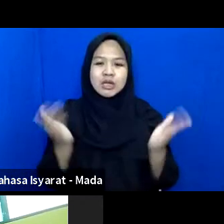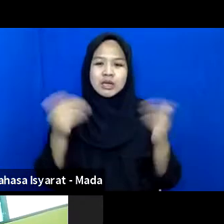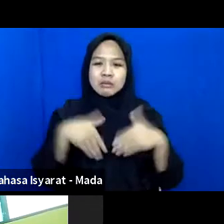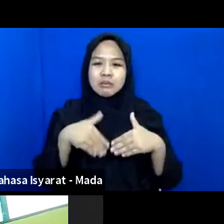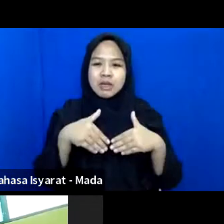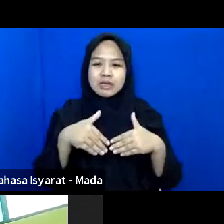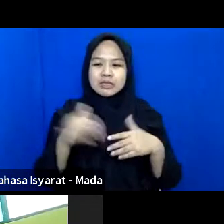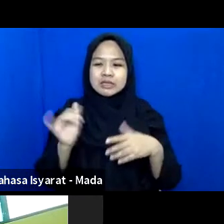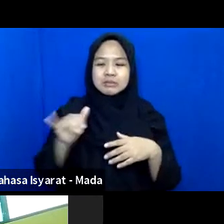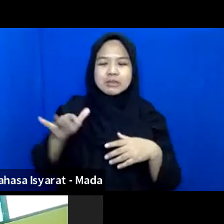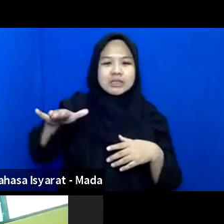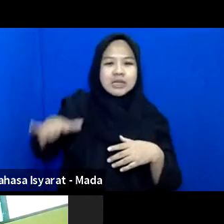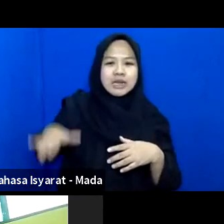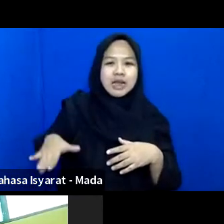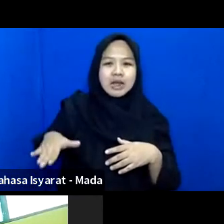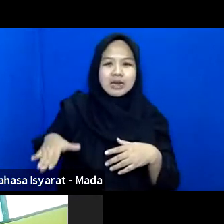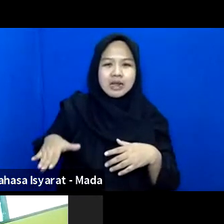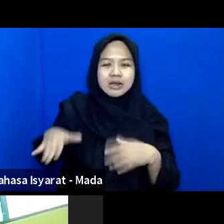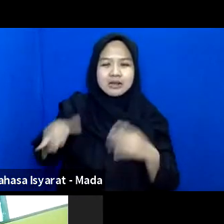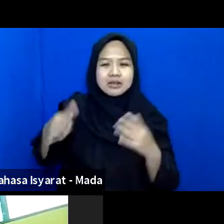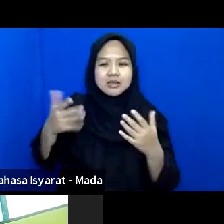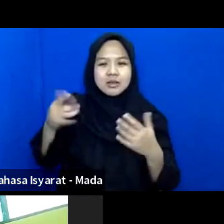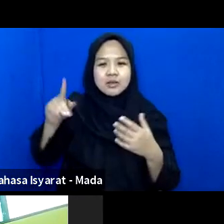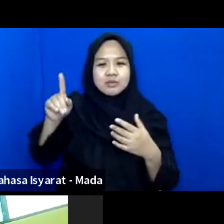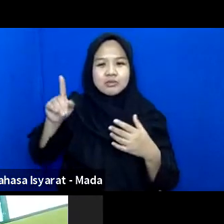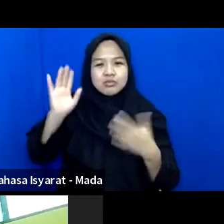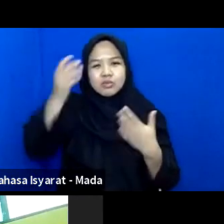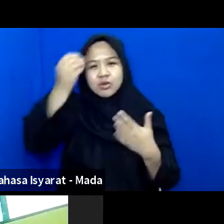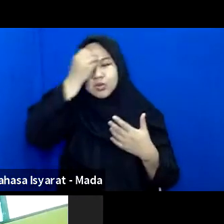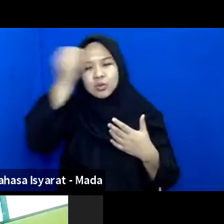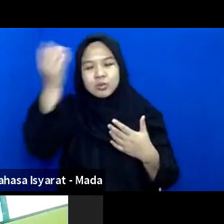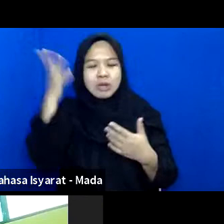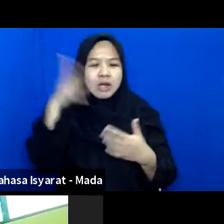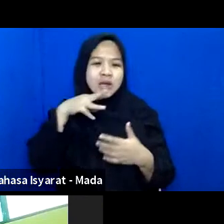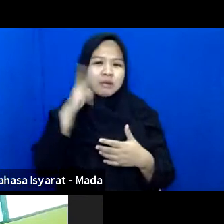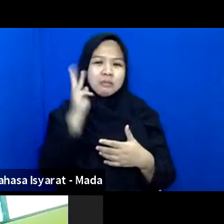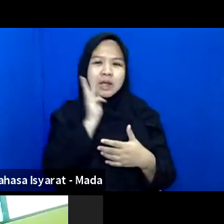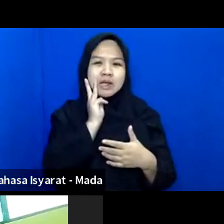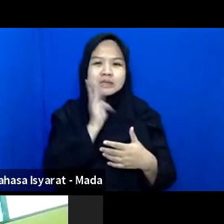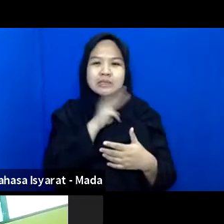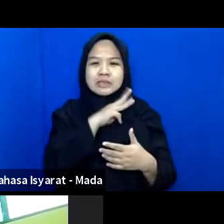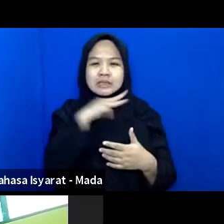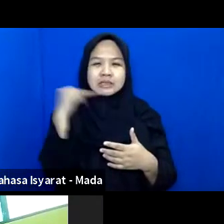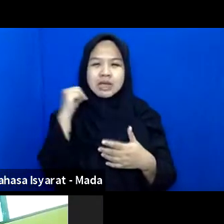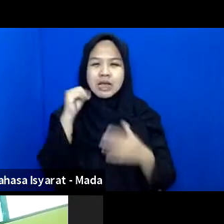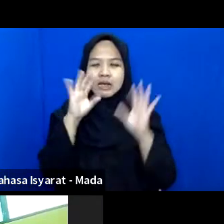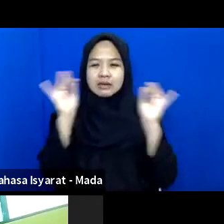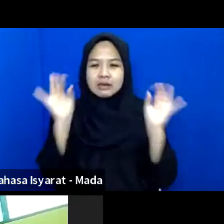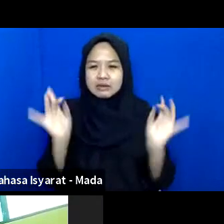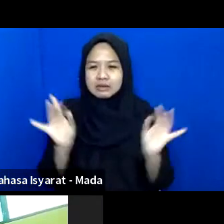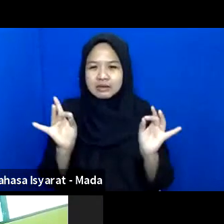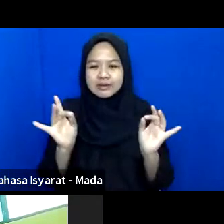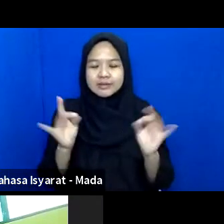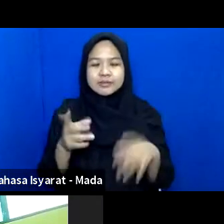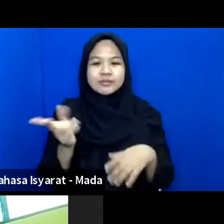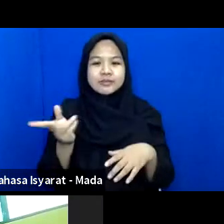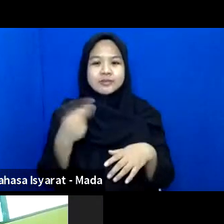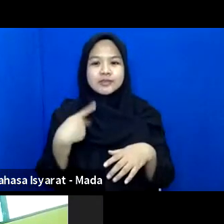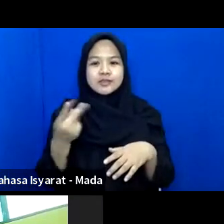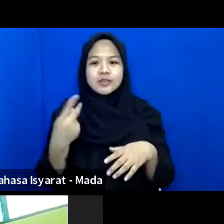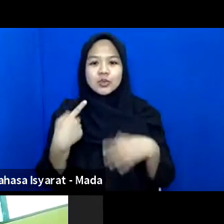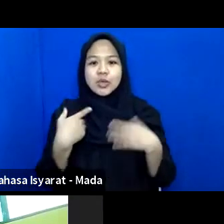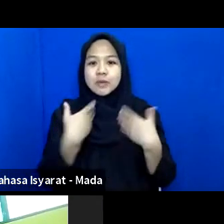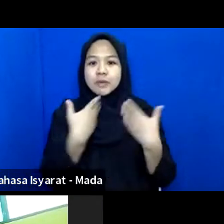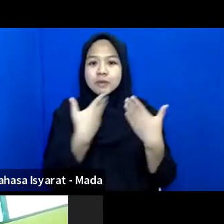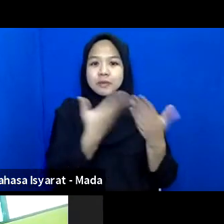masa Kecil Lagi Yang Mungkin Sudah Pelupa Manja Dan Lain-lain Kemudian Kita Berikan